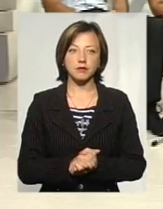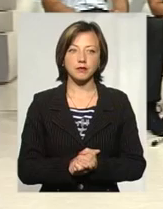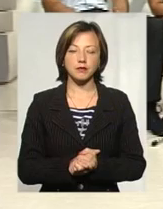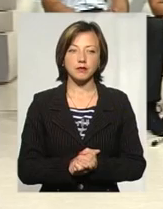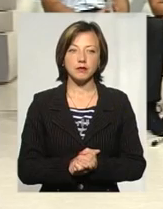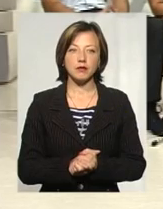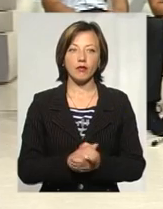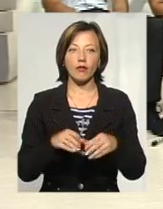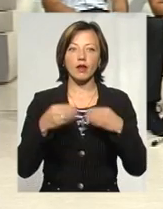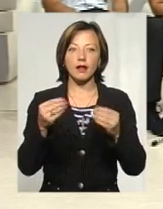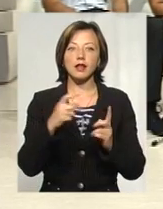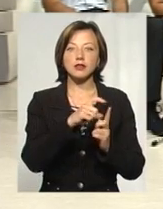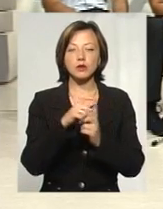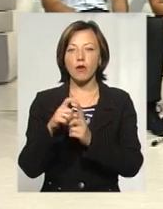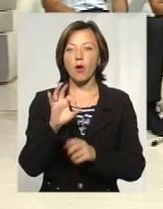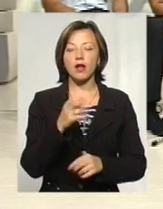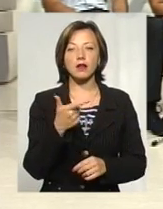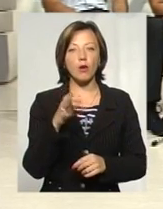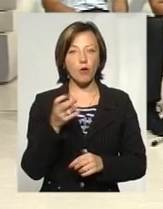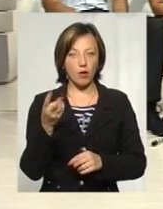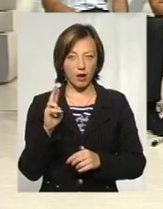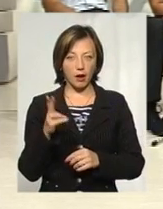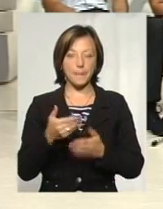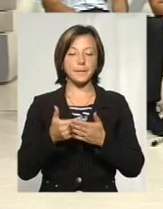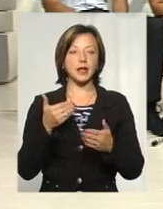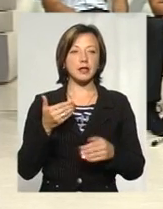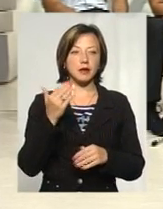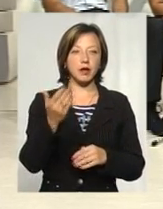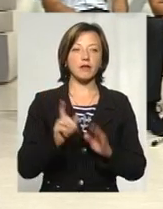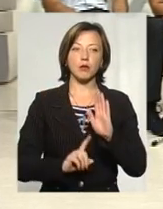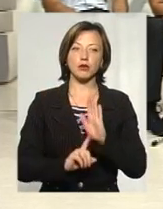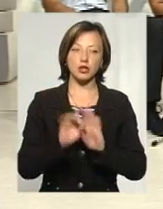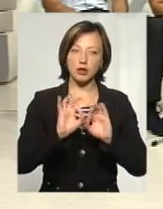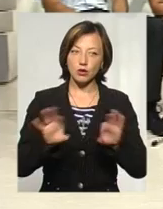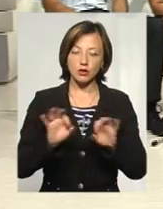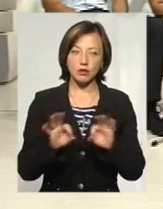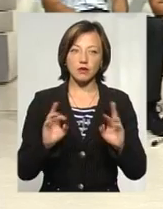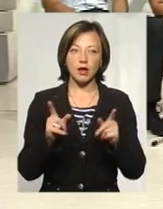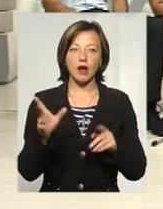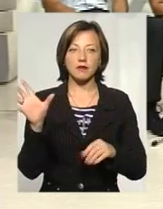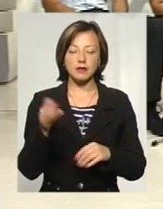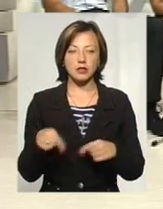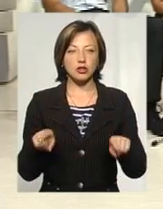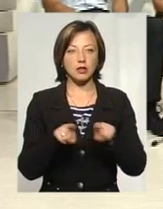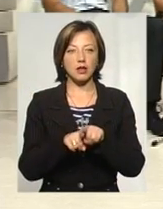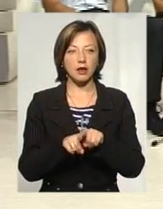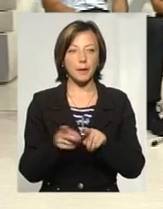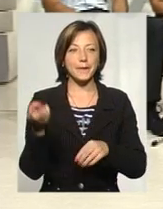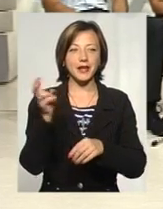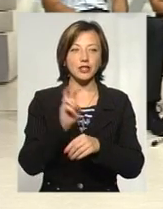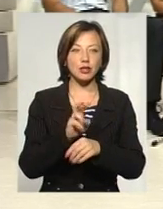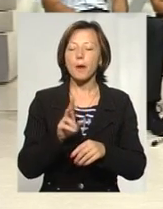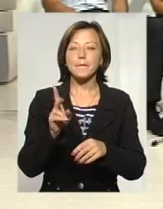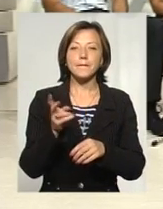пані Олені Голяк. Але перед тим, як ви почнете розказувати, як ви все ж таки прийшли до